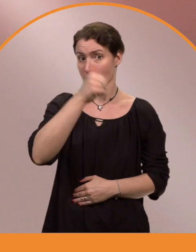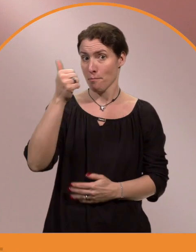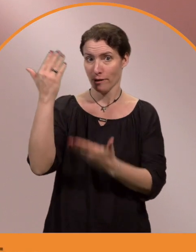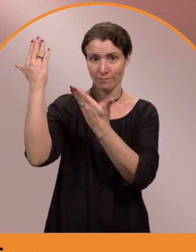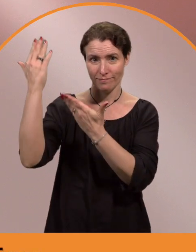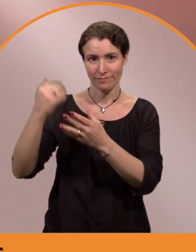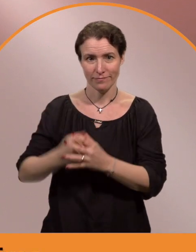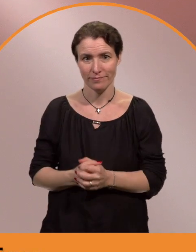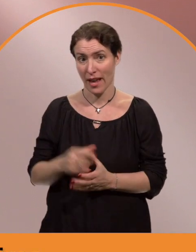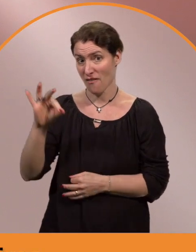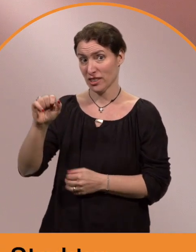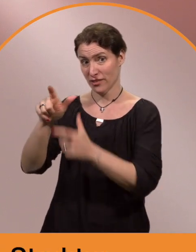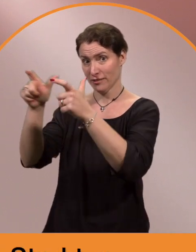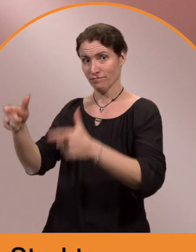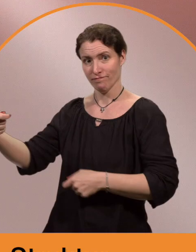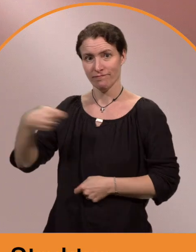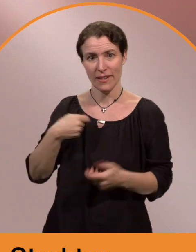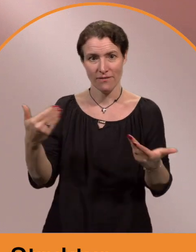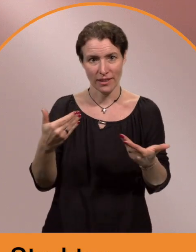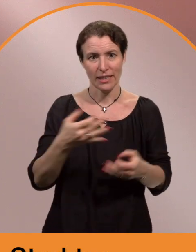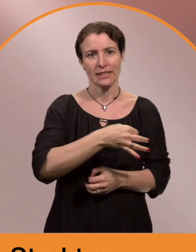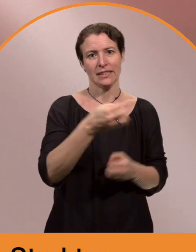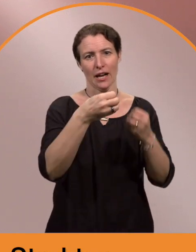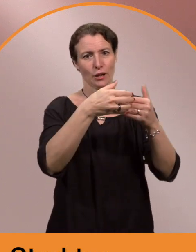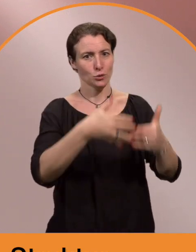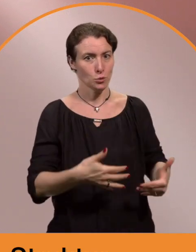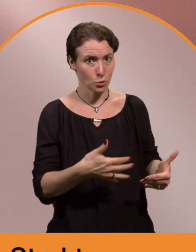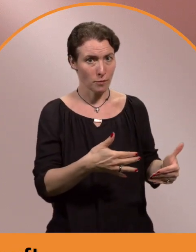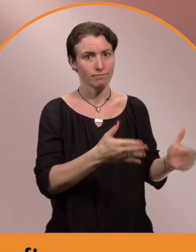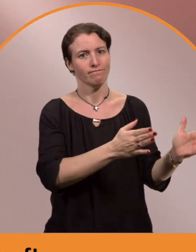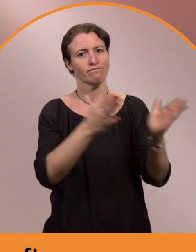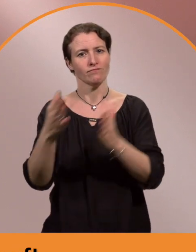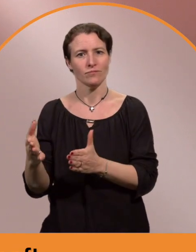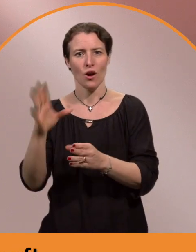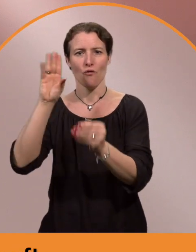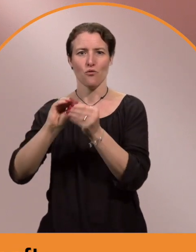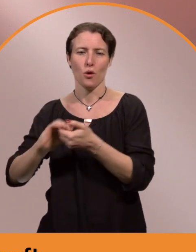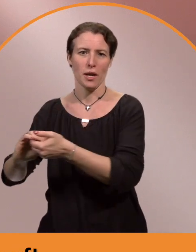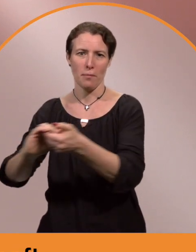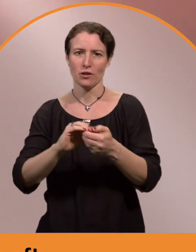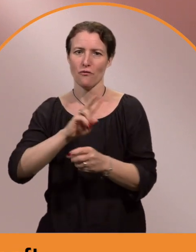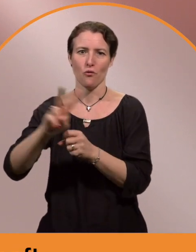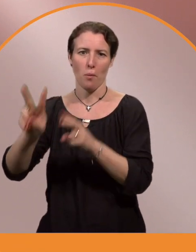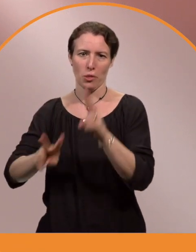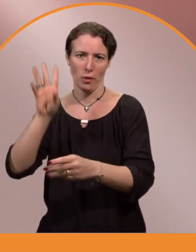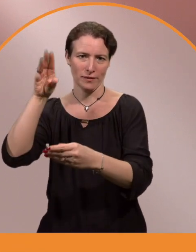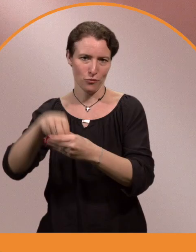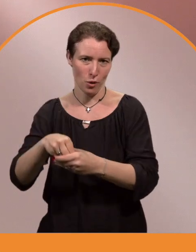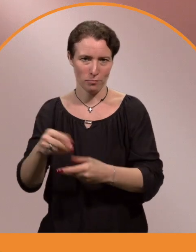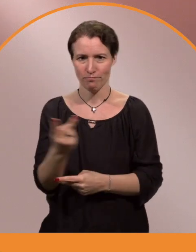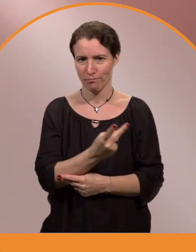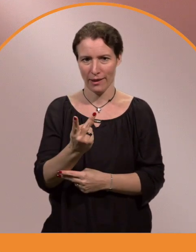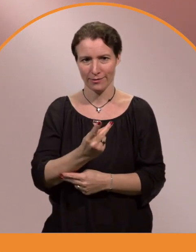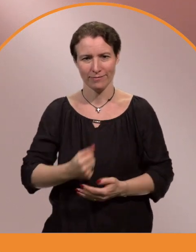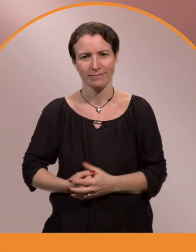Mein Name ist Michael Kliemann. Meine FSW-Leistung ist Tagesstruktur und Wohngemeinschaft, vorbetreutes Wohnen.